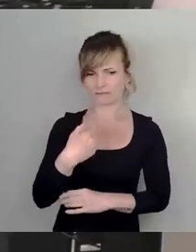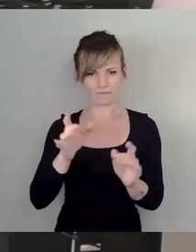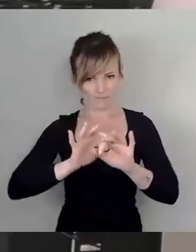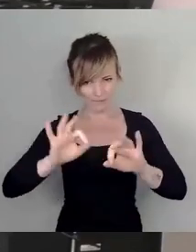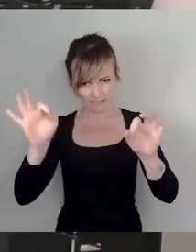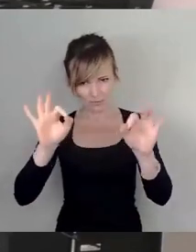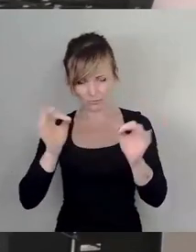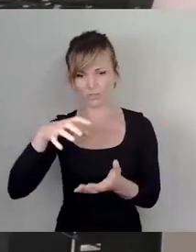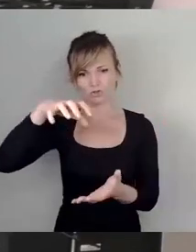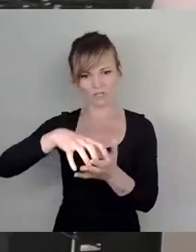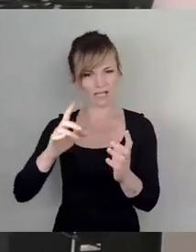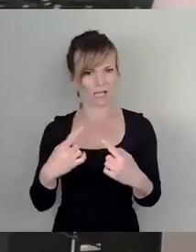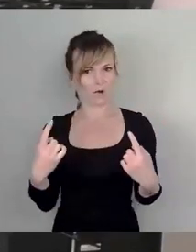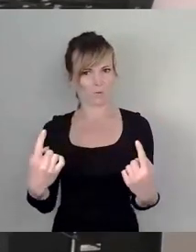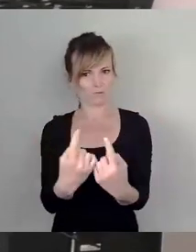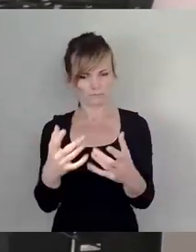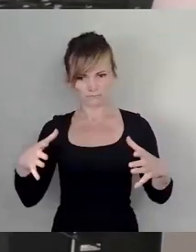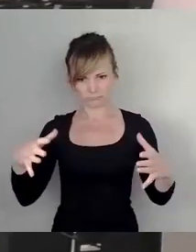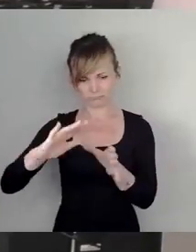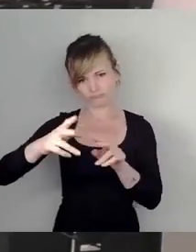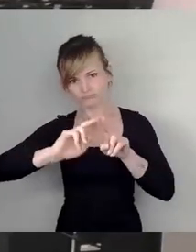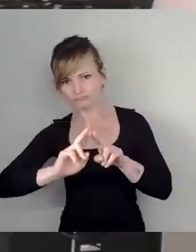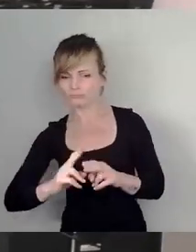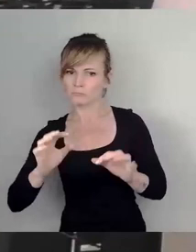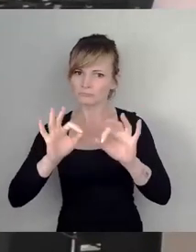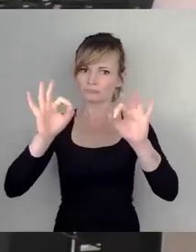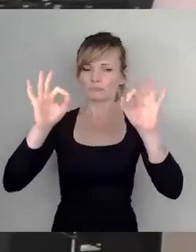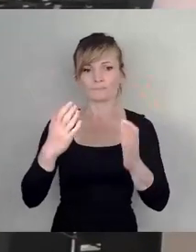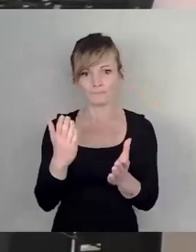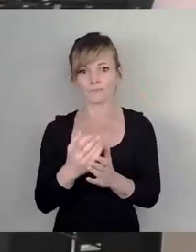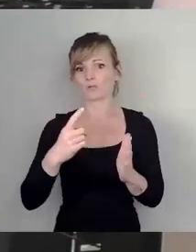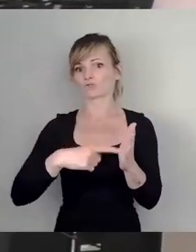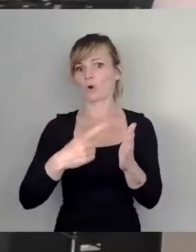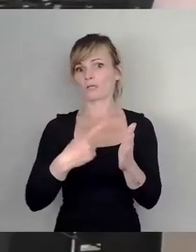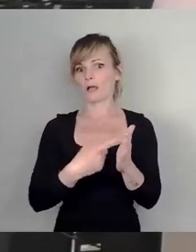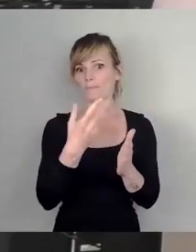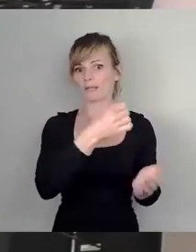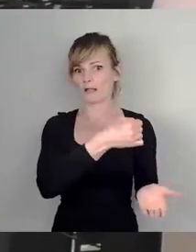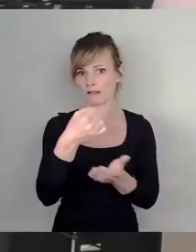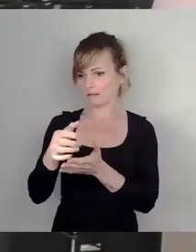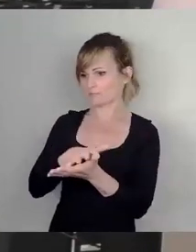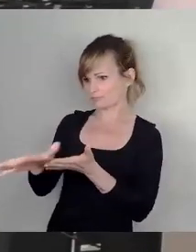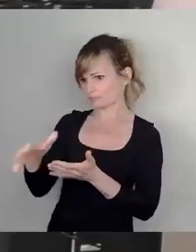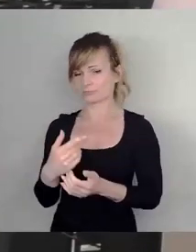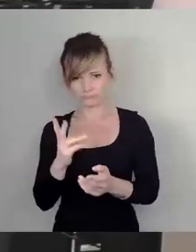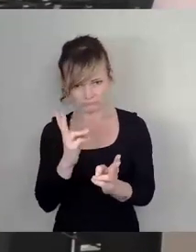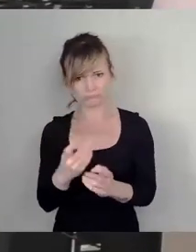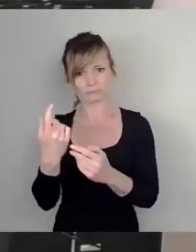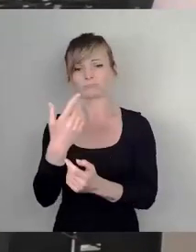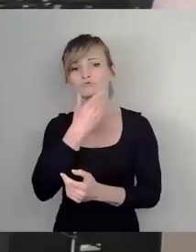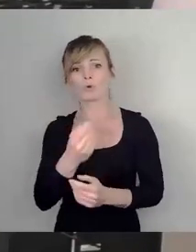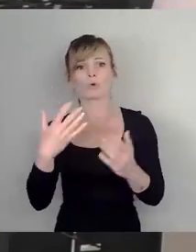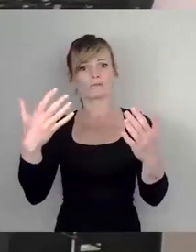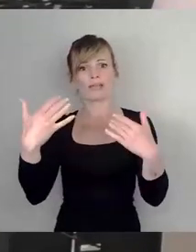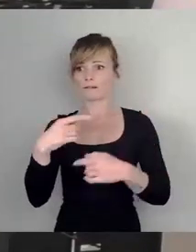Stadtraumes in Angriff nehmen konnten, wo wir auch die Steuermittel verwendet haben. Und gehen Sie mal dorthin bei schönem Wetter, sind ganz viele Menschen da,